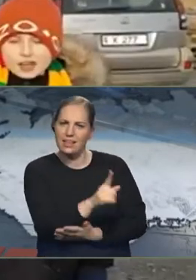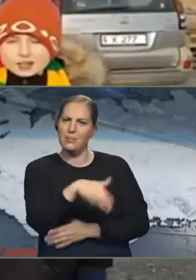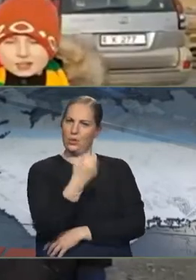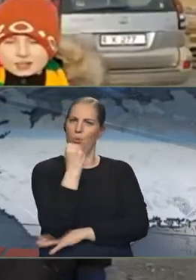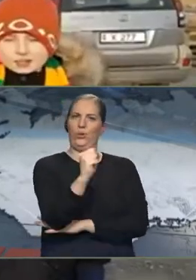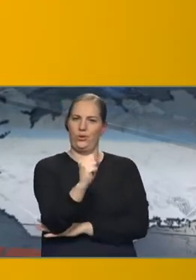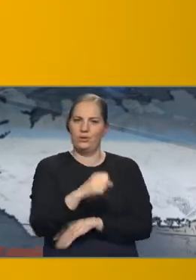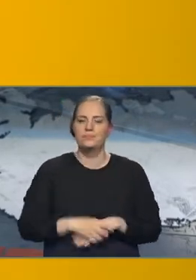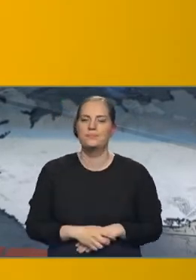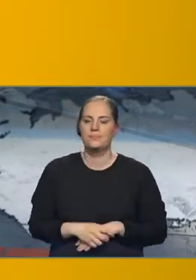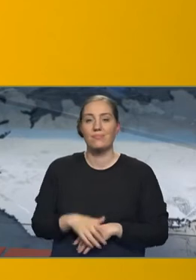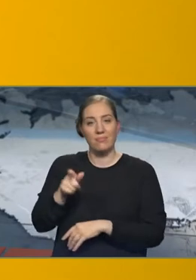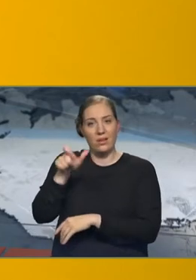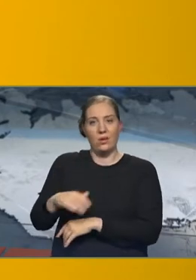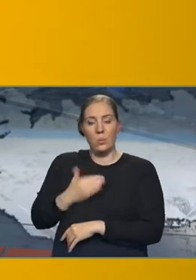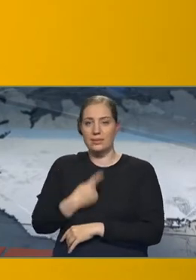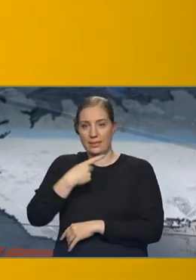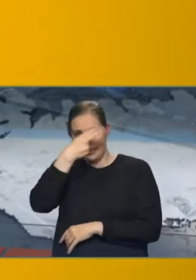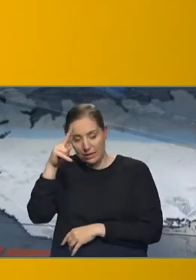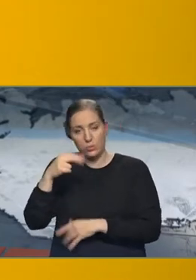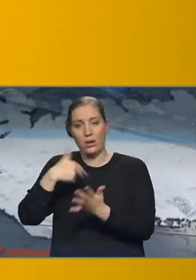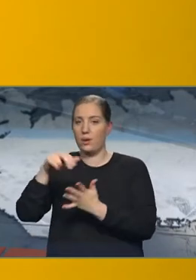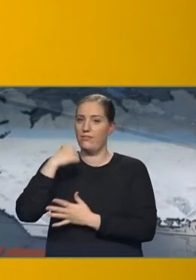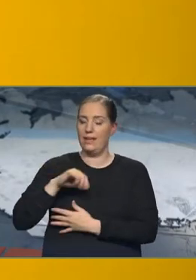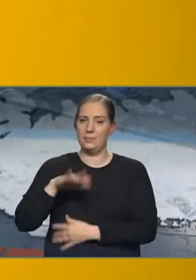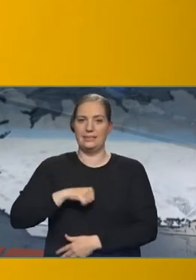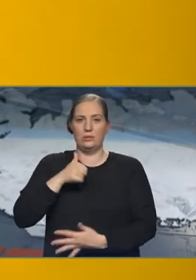Inga segir leithtáin hafa tekist vel að vera sjálfstæði þjóð.